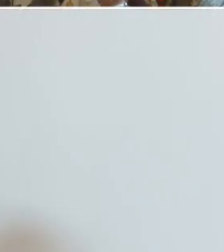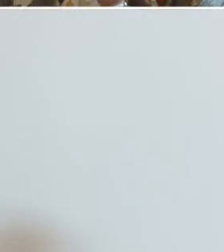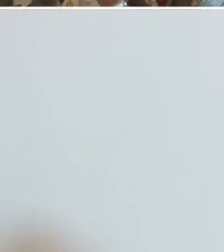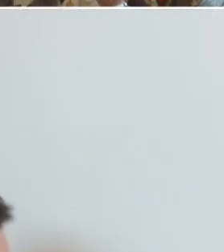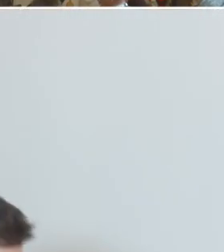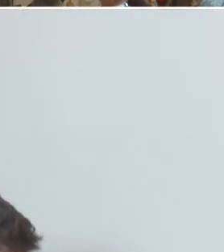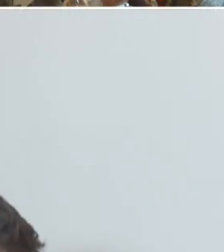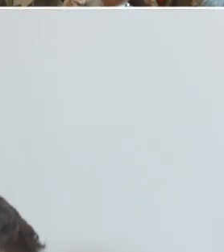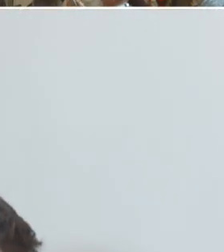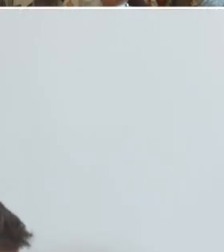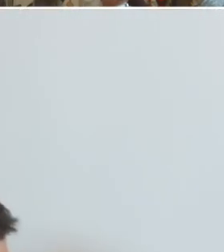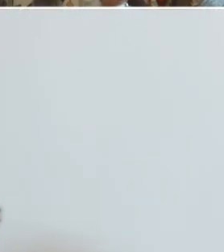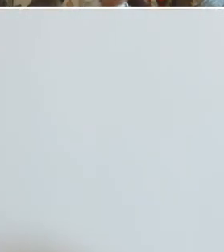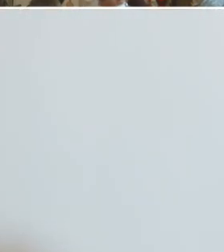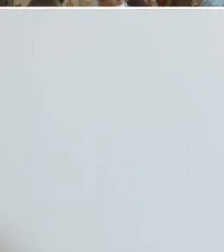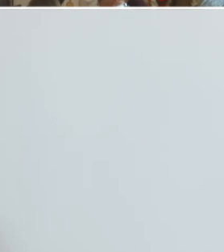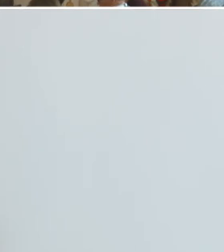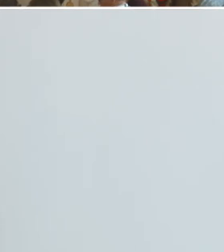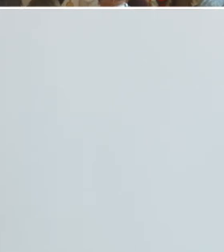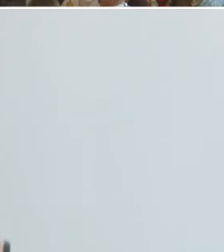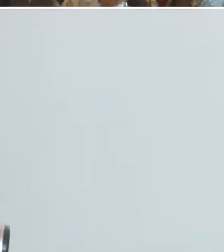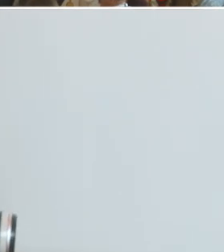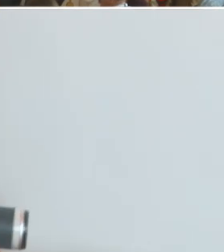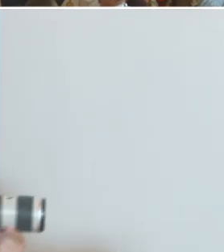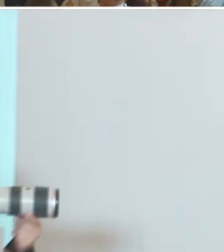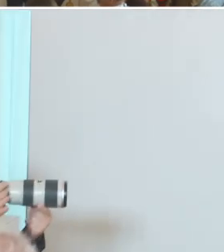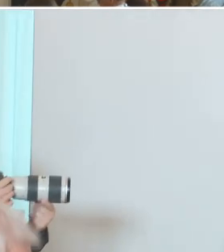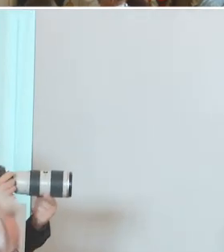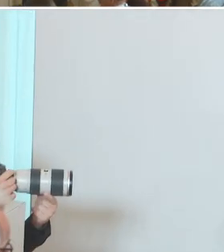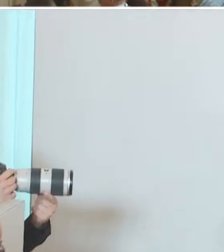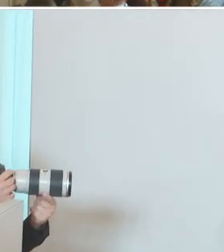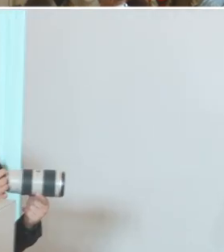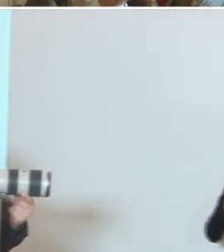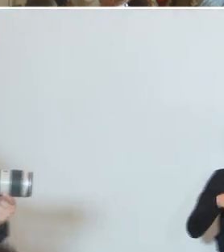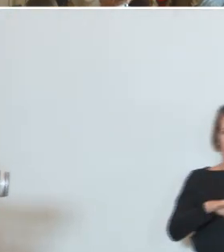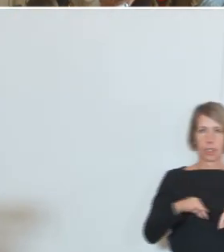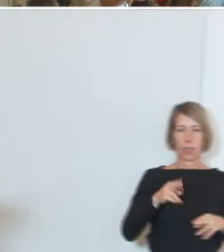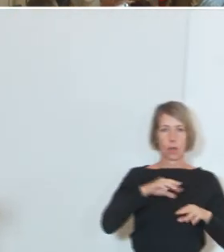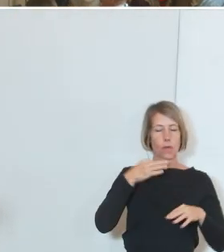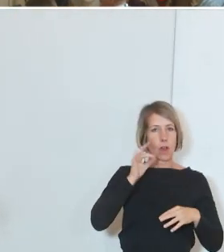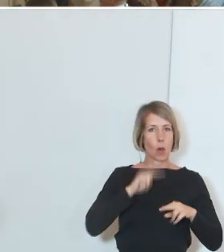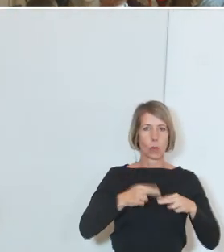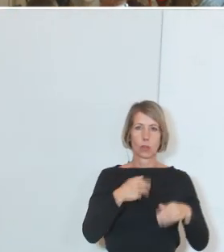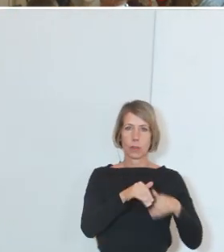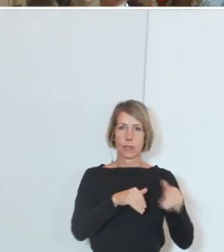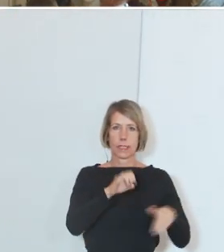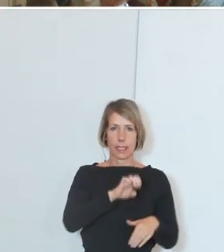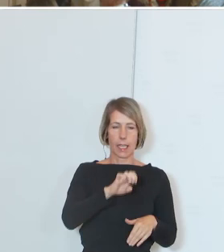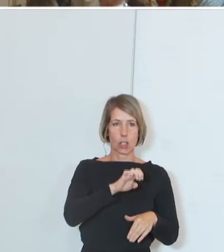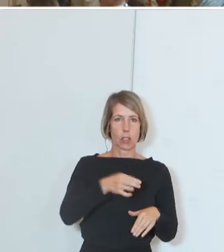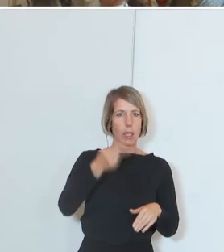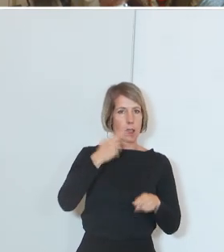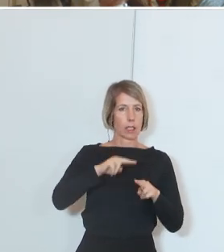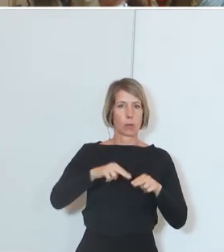Guten Morgen, herzlich willkommen zu einem heutigen kurzen Pressefoyer mit Frau Bundesministerin Karoline Edstarder und Herr Bundesminister Martin